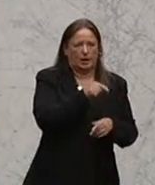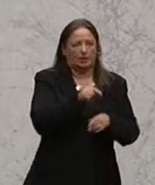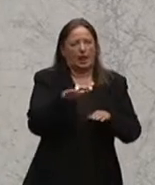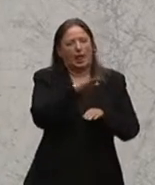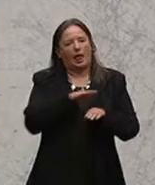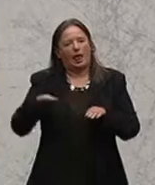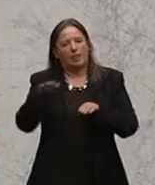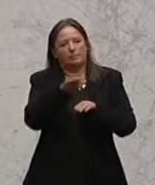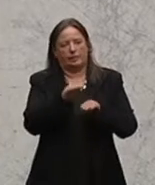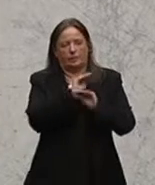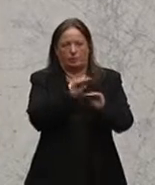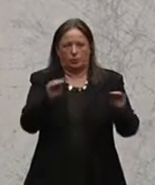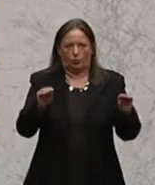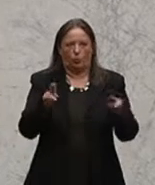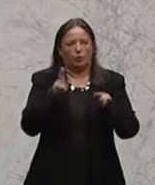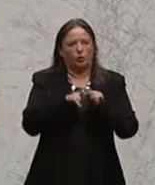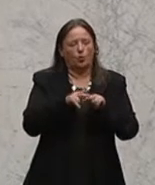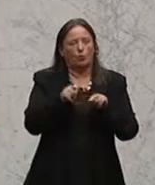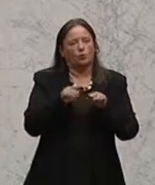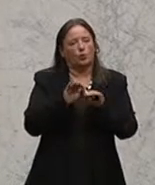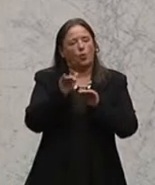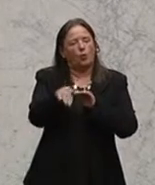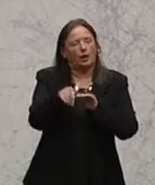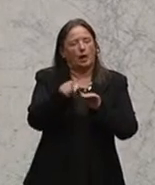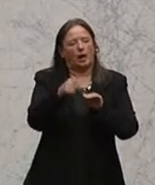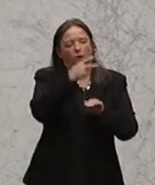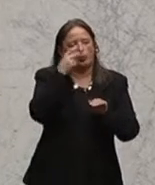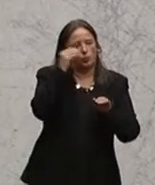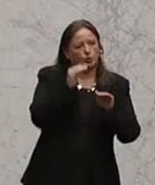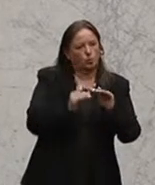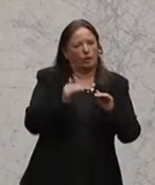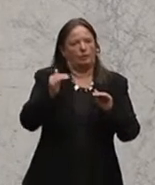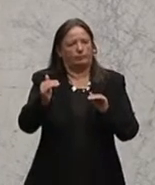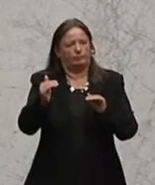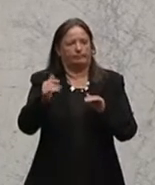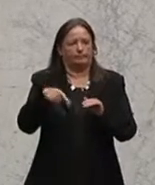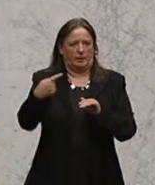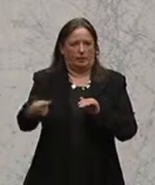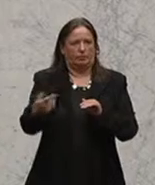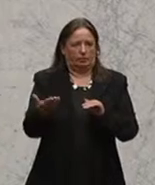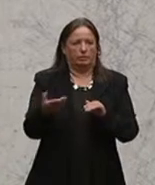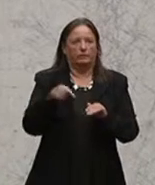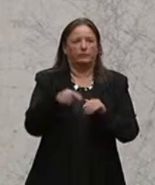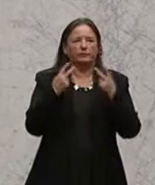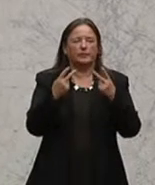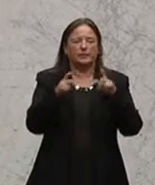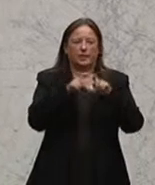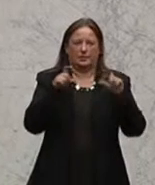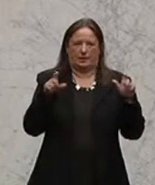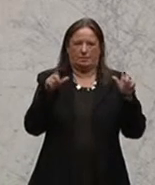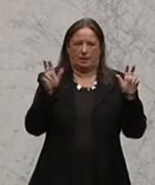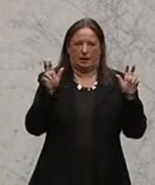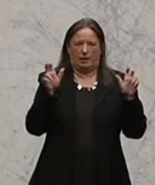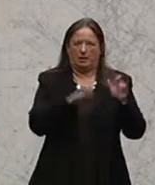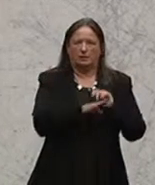Elementarpädagogik und der Übergang vom Kindergarten in die Volksschule. Ein wichtiges Thema. Wir sehen den